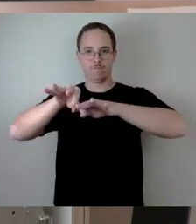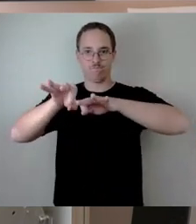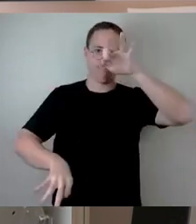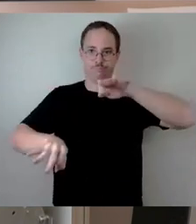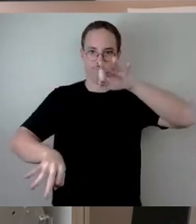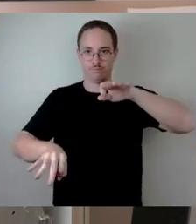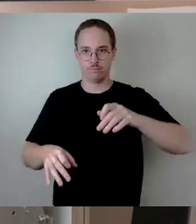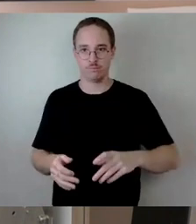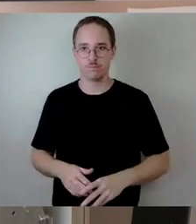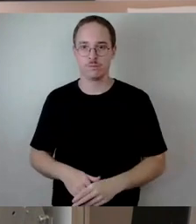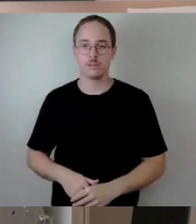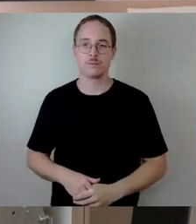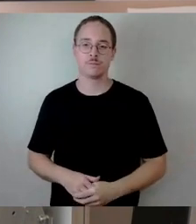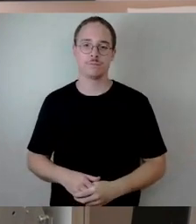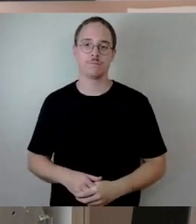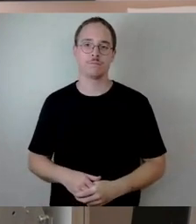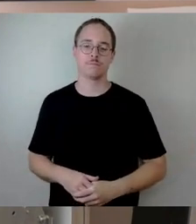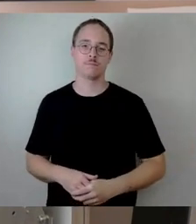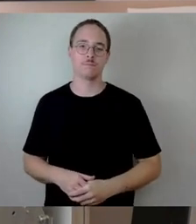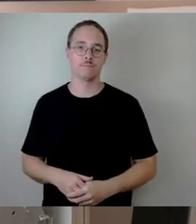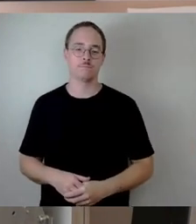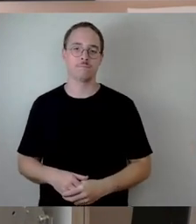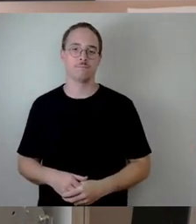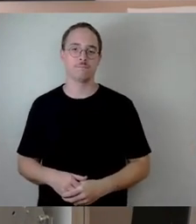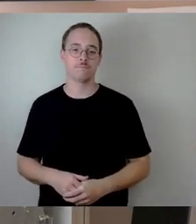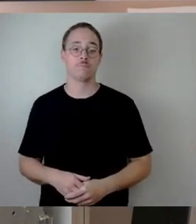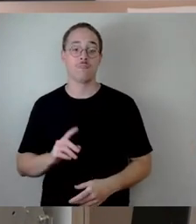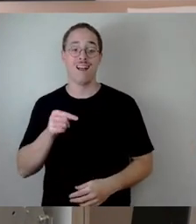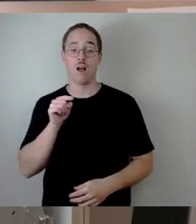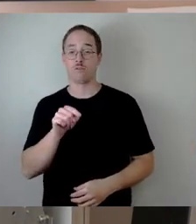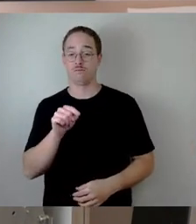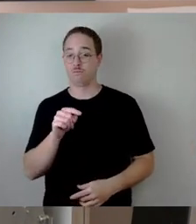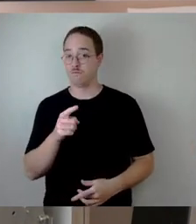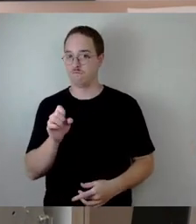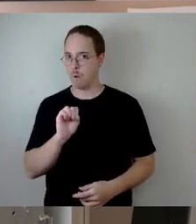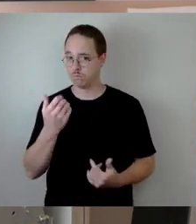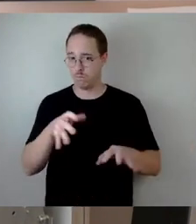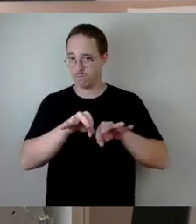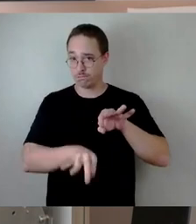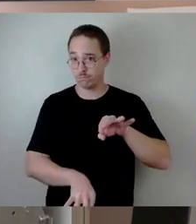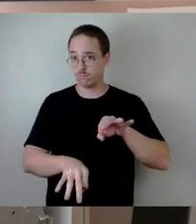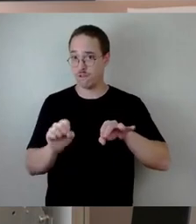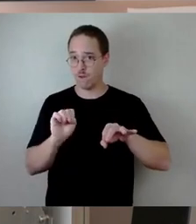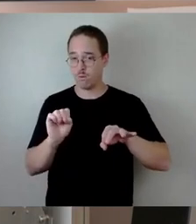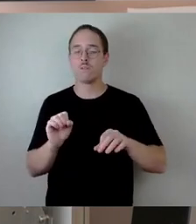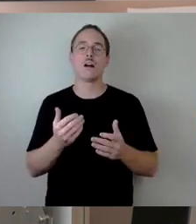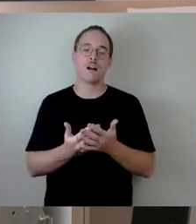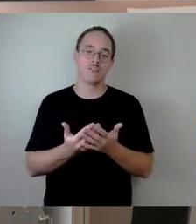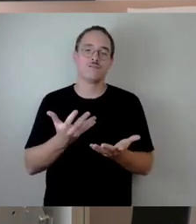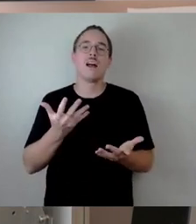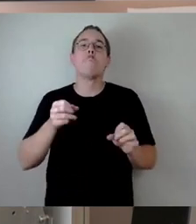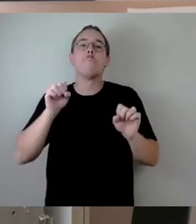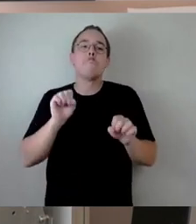Wir haben gemerkt, dass Korrosion die Ursache sein könnte. Ich will das alles in könnte stellen.